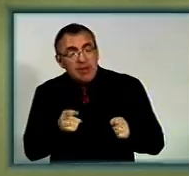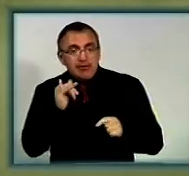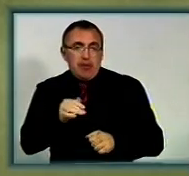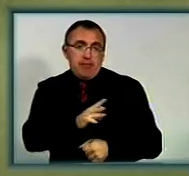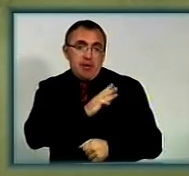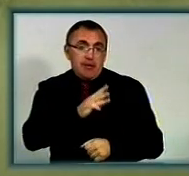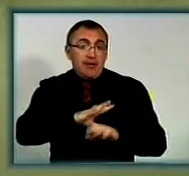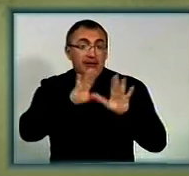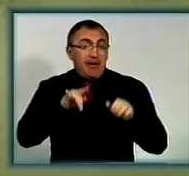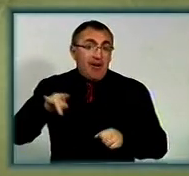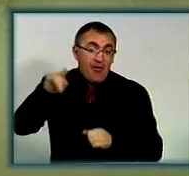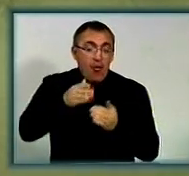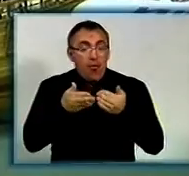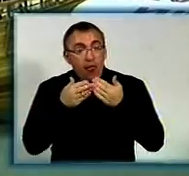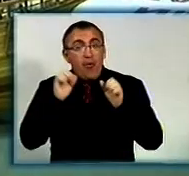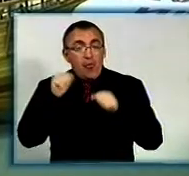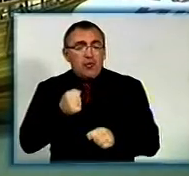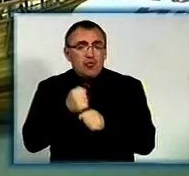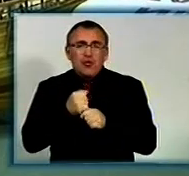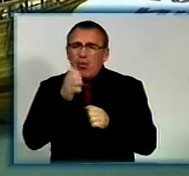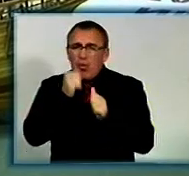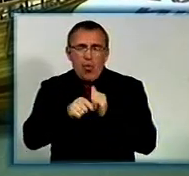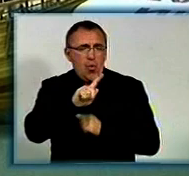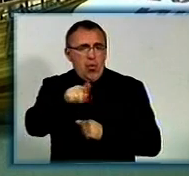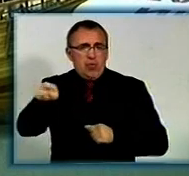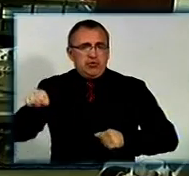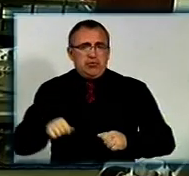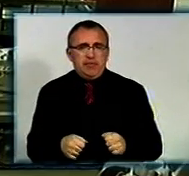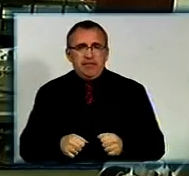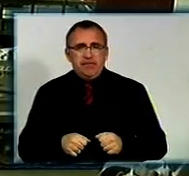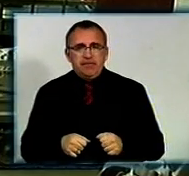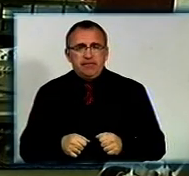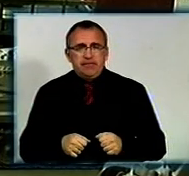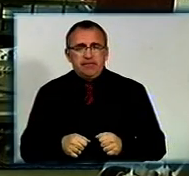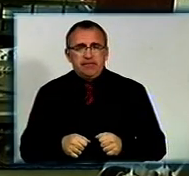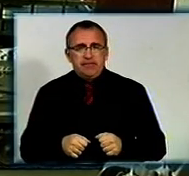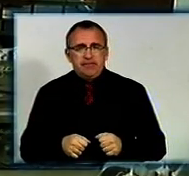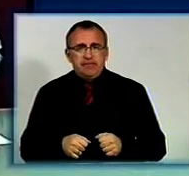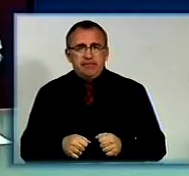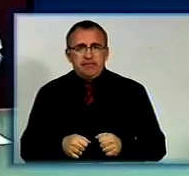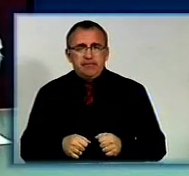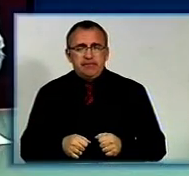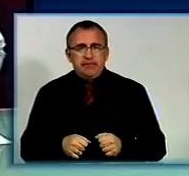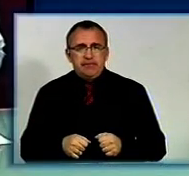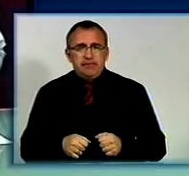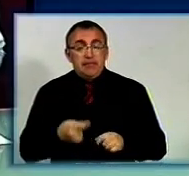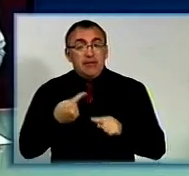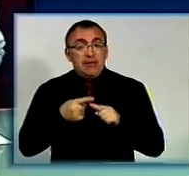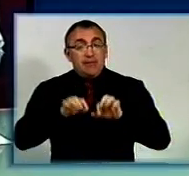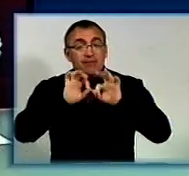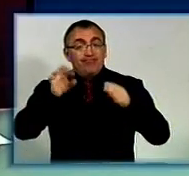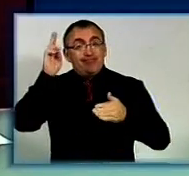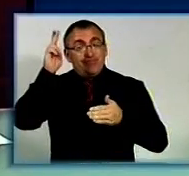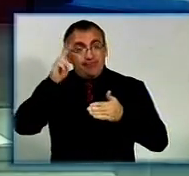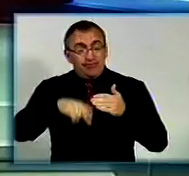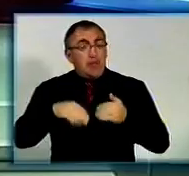І такий літак чи корабель може зробити кожен. Марія Староста Сергій Баранюк. День за днем. З цим випуск новин